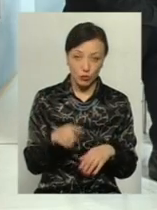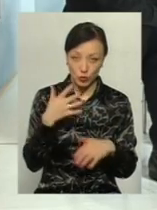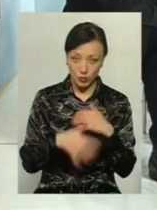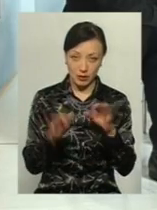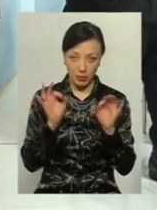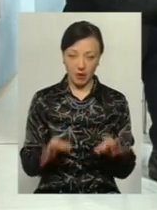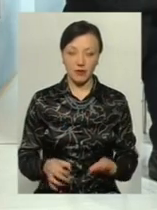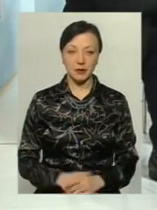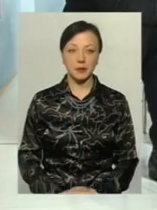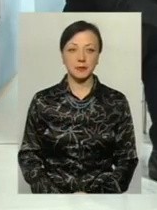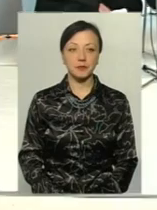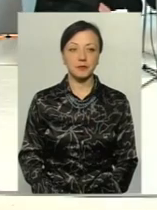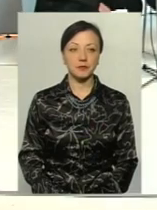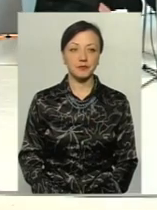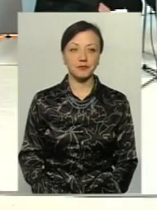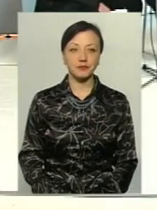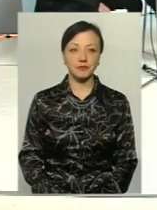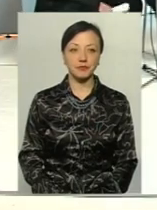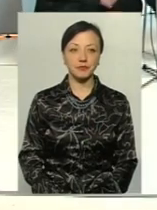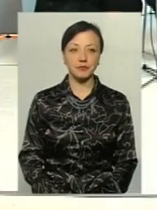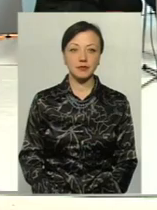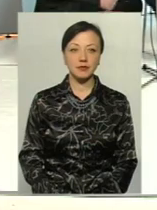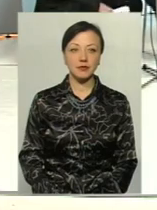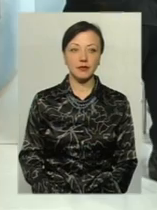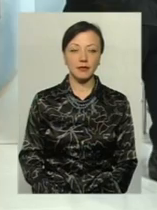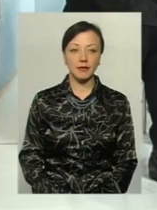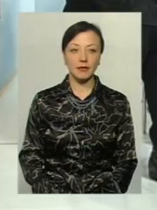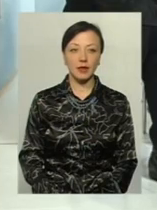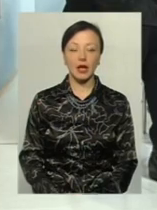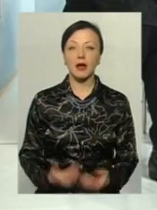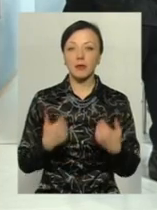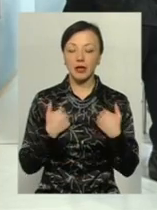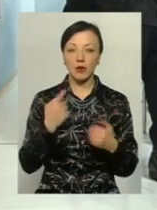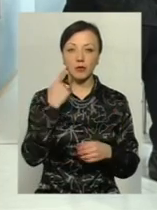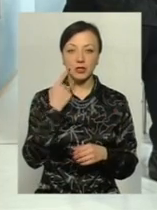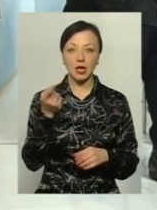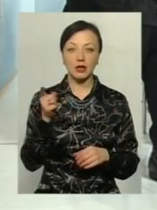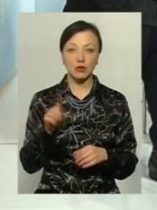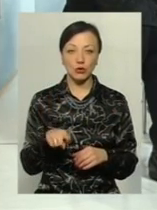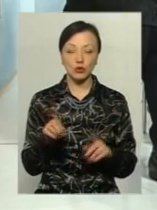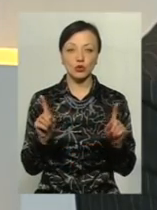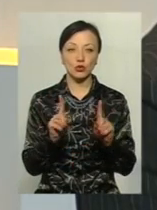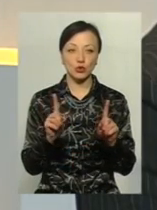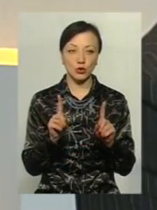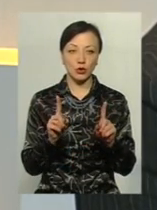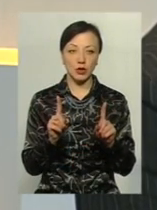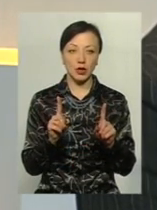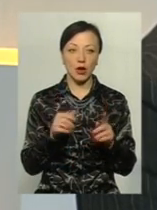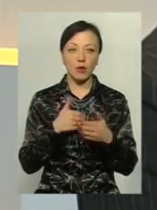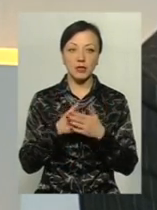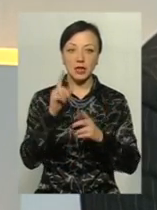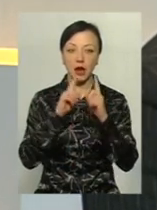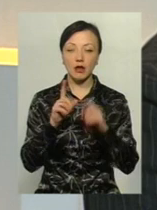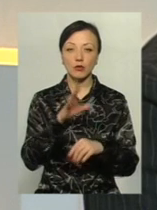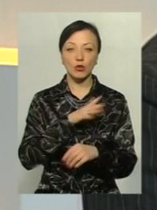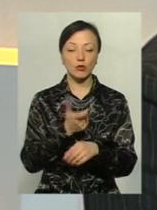Зрозумієте правильно. А ще репліку можна? Мене вражає то, наприклад, що там в громадській раді було